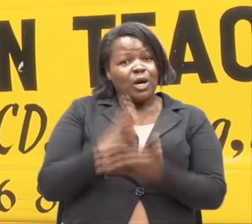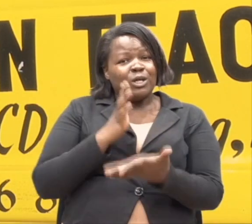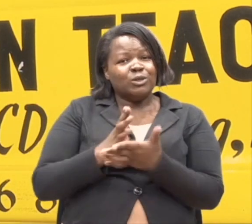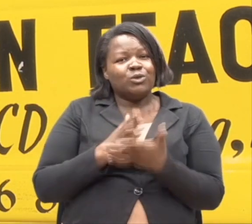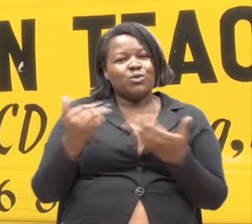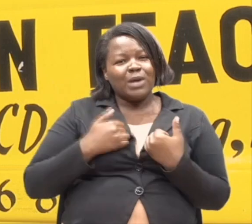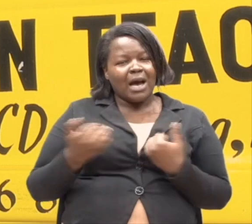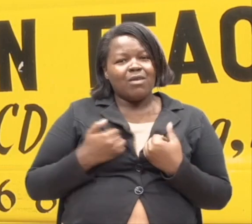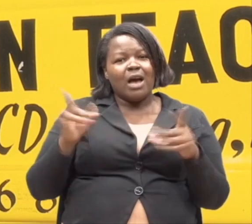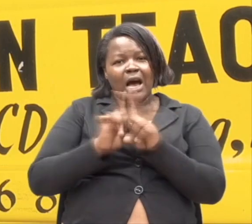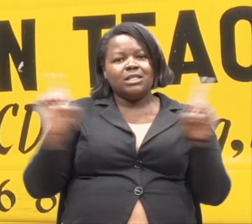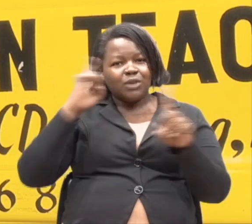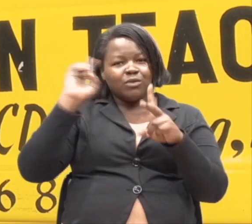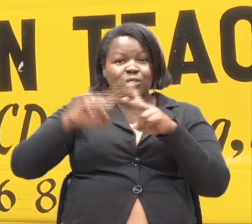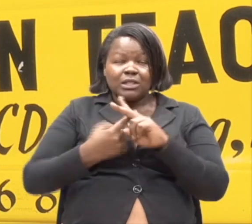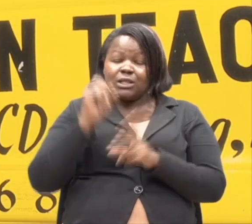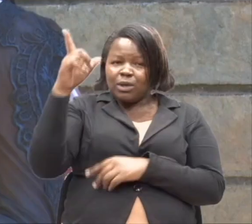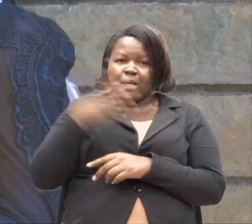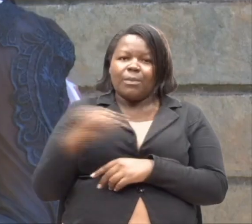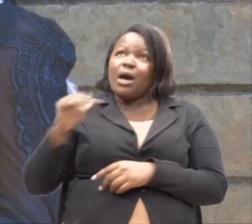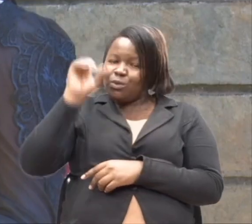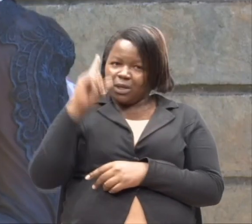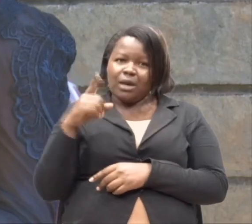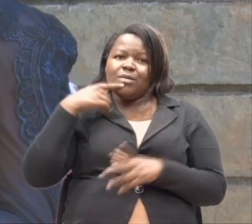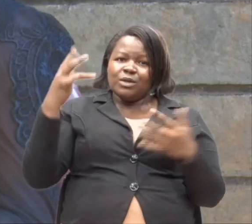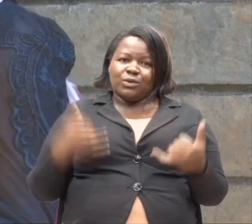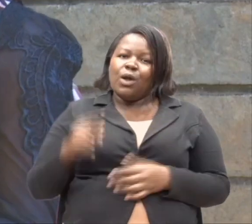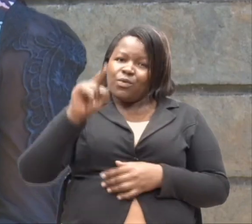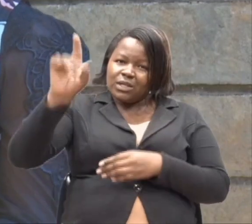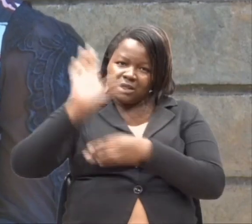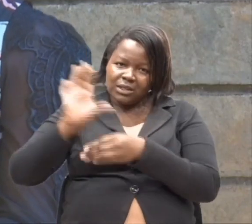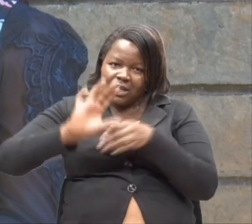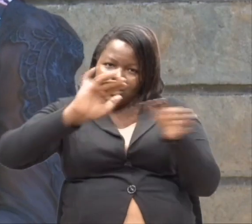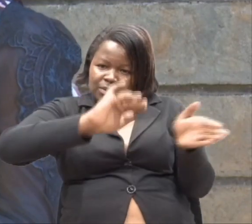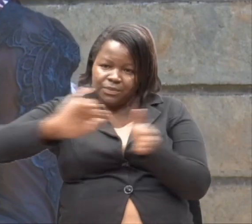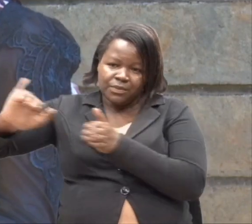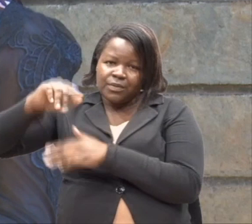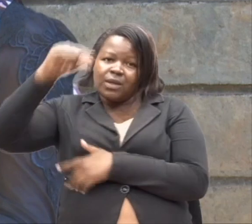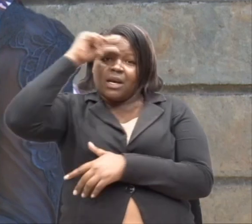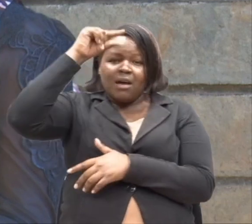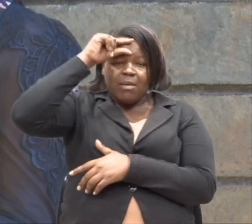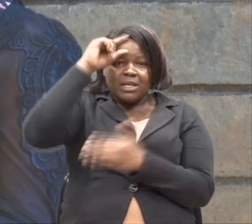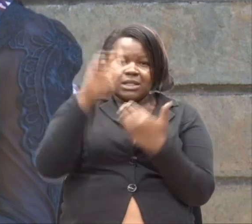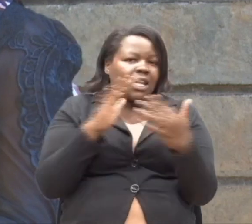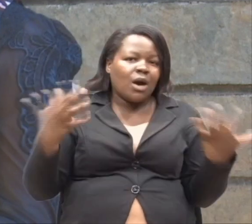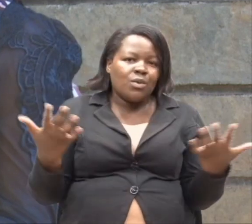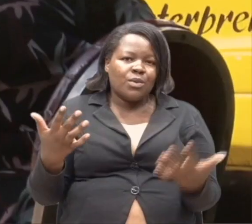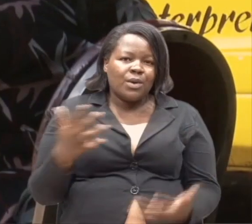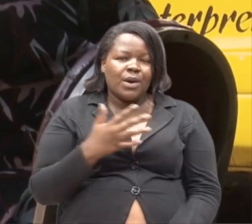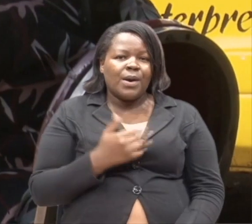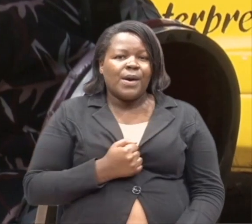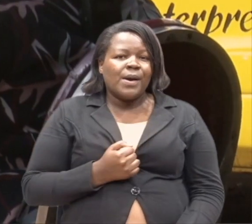Kuna tafauti ya kuwaza kuwamuka na kuwamuka. Iyo ni kanisa. Jee, serikali mewajibikia vipi?